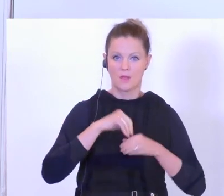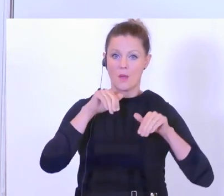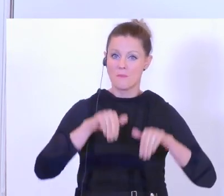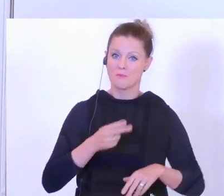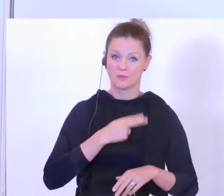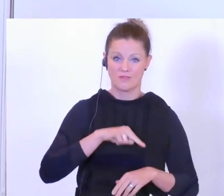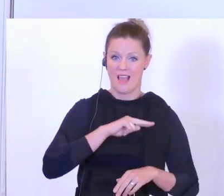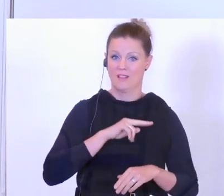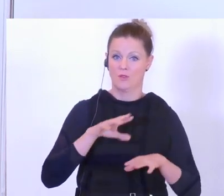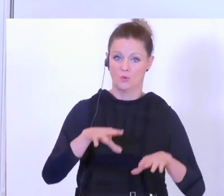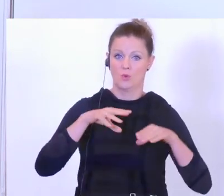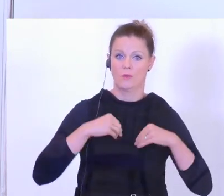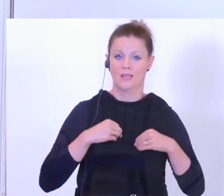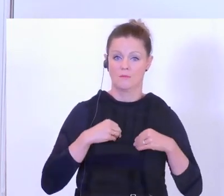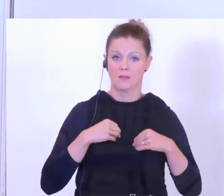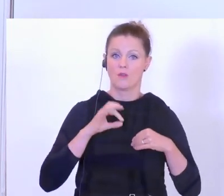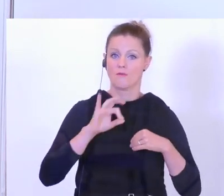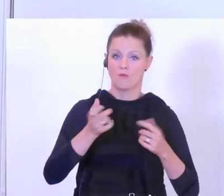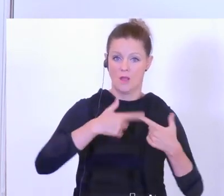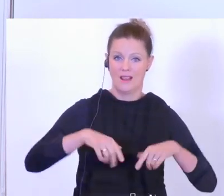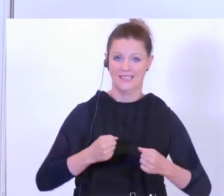um für die Sicherheit dieses Landes zu sorgen.